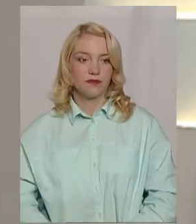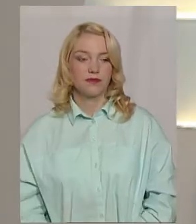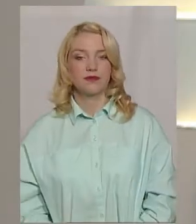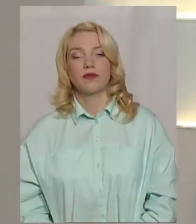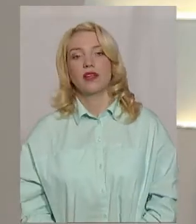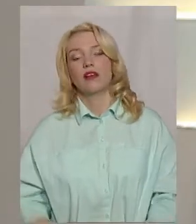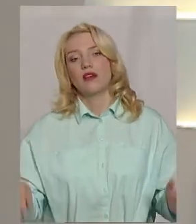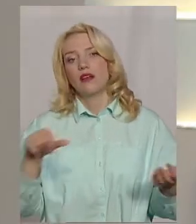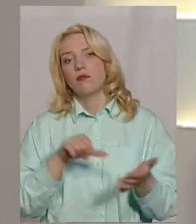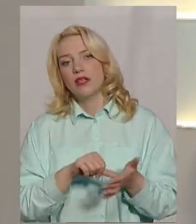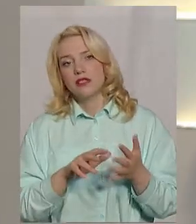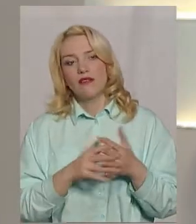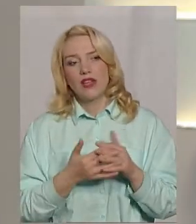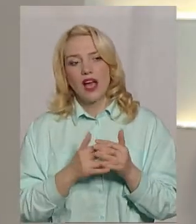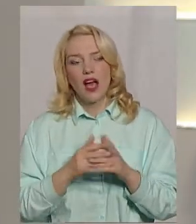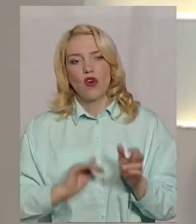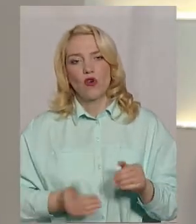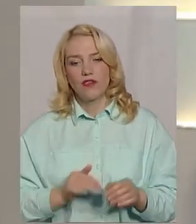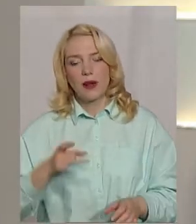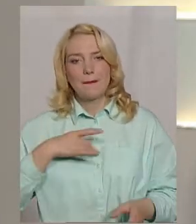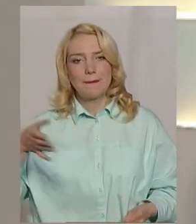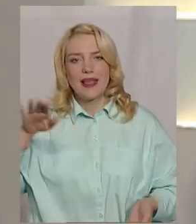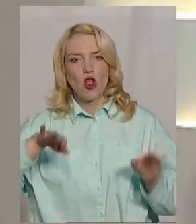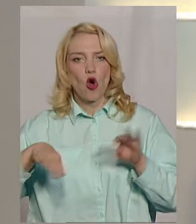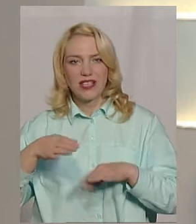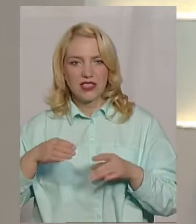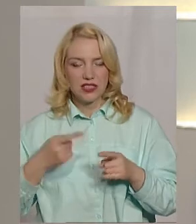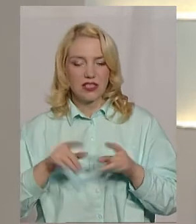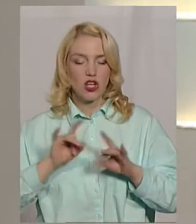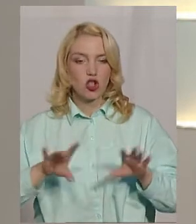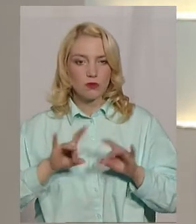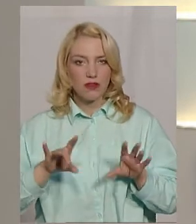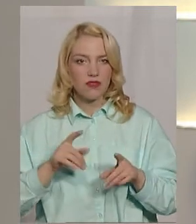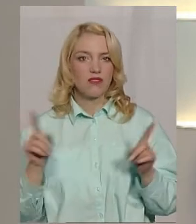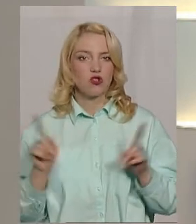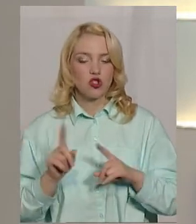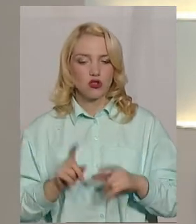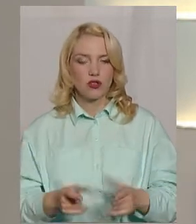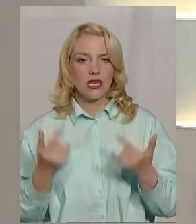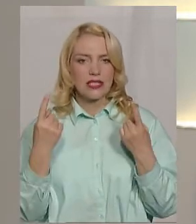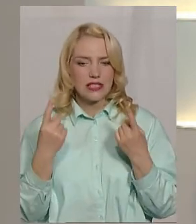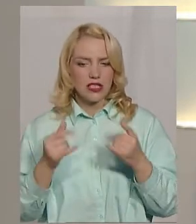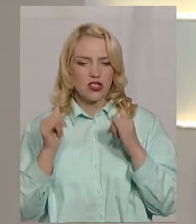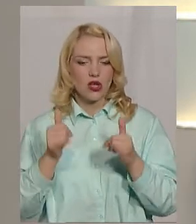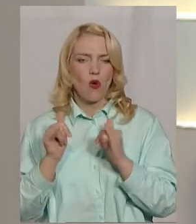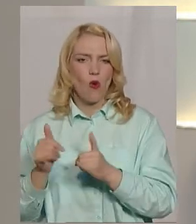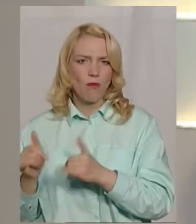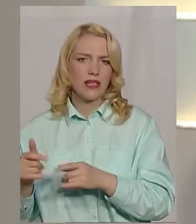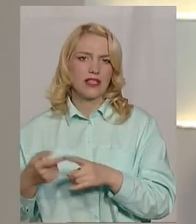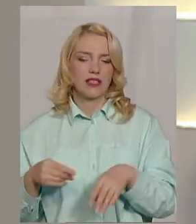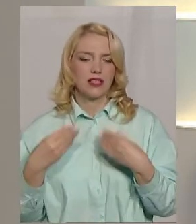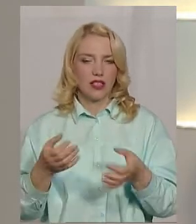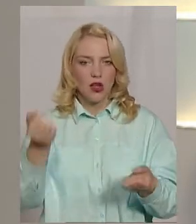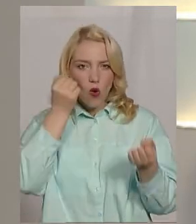Представник агрофірми з Білогірщини. Валентин Лосовський розповів, що значні опади додали клопотів і